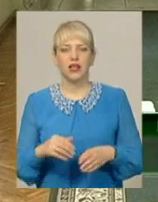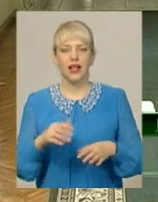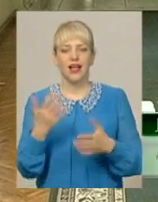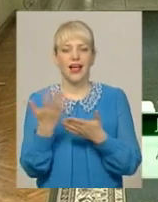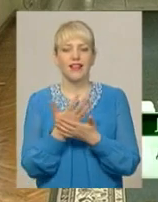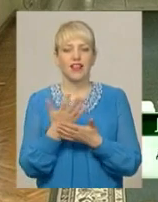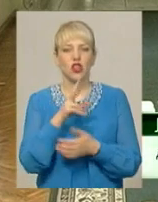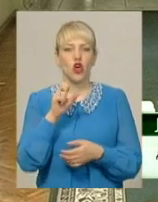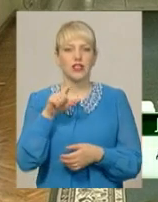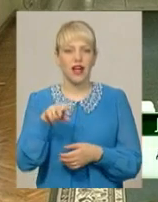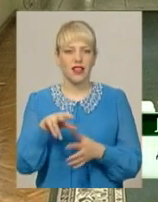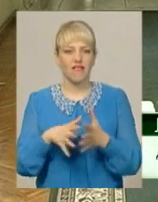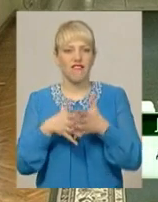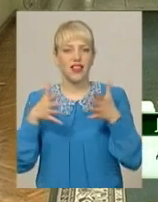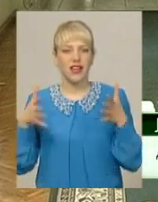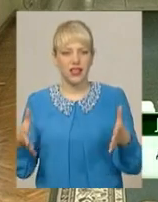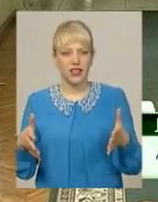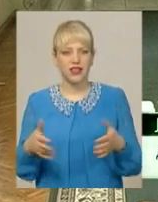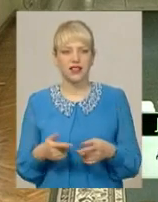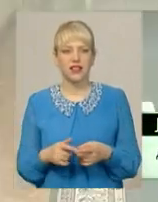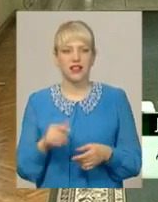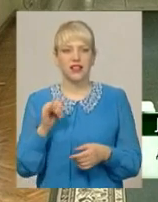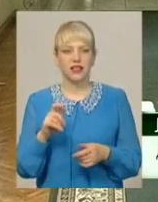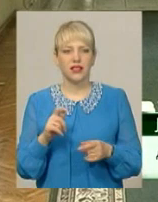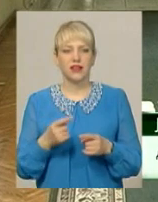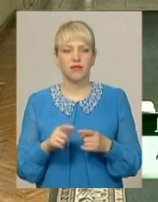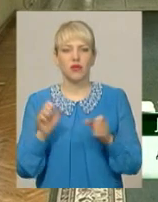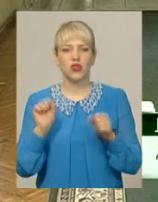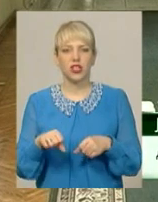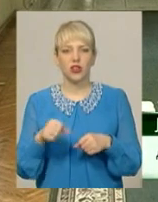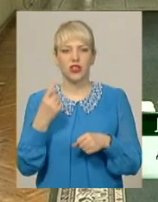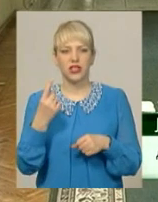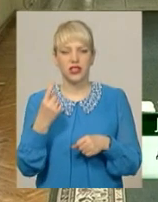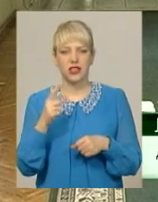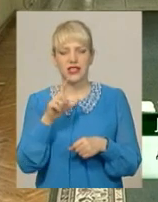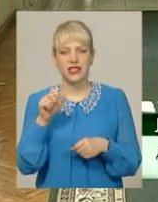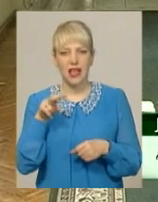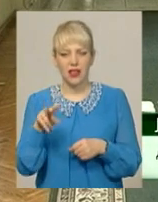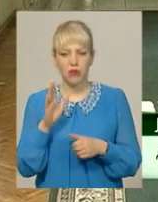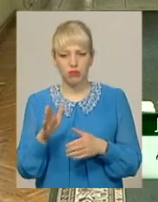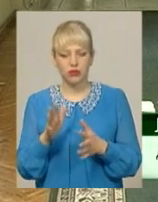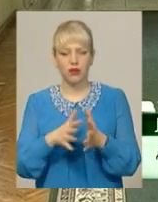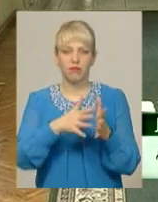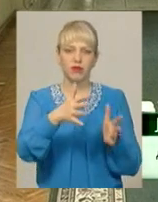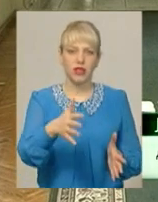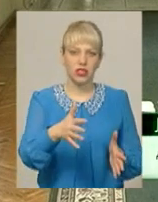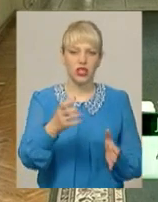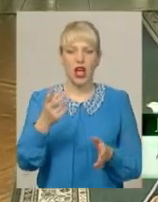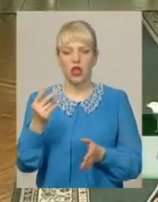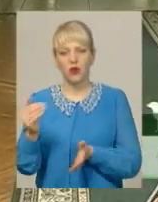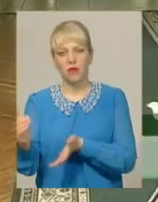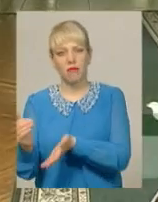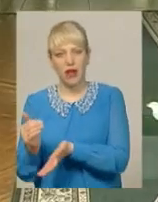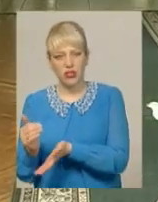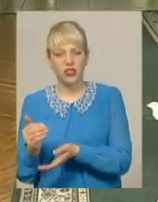і не відповідає тим вимогам. Можливо, один кінозал буде більший, інший – більш-менший.